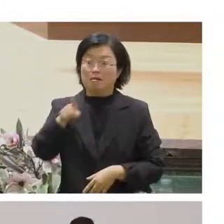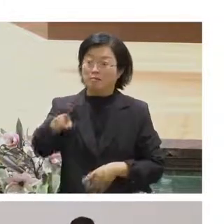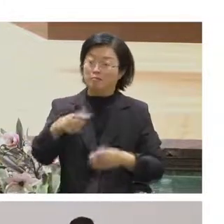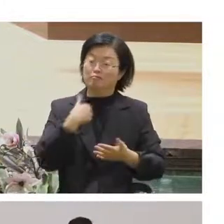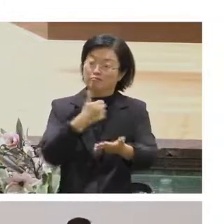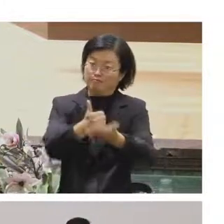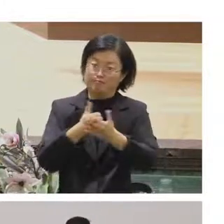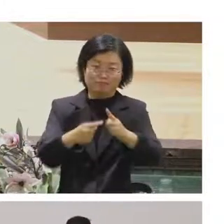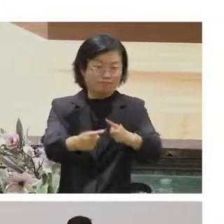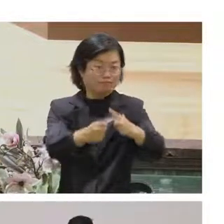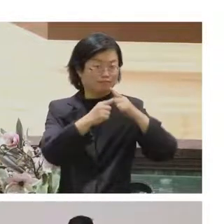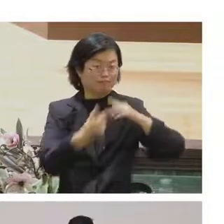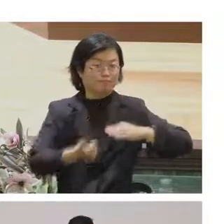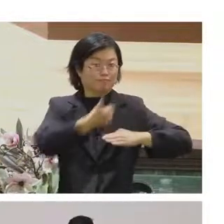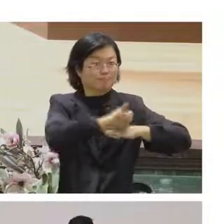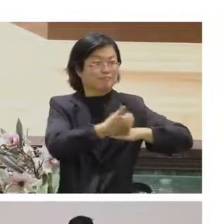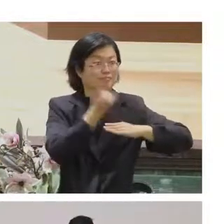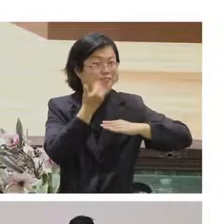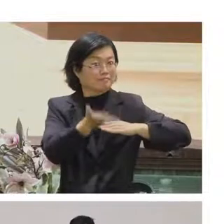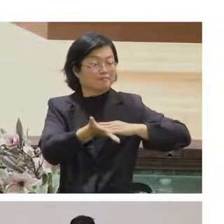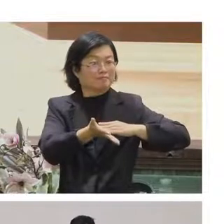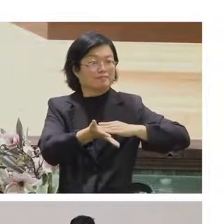來嗎我可以那個就是